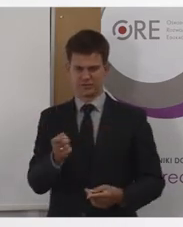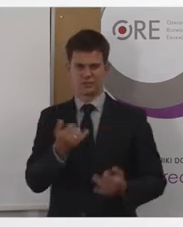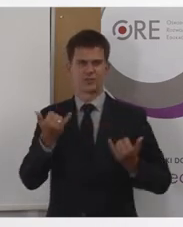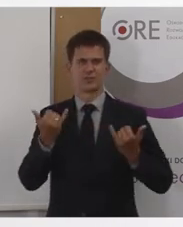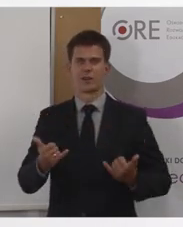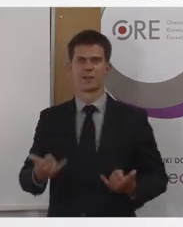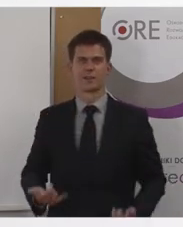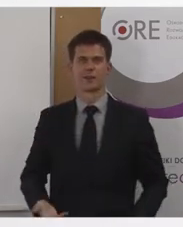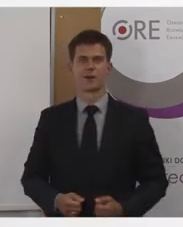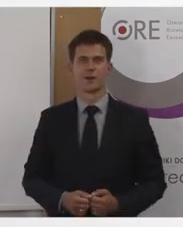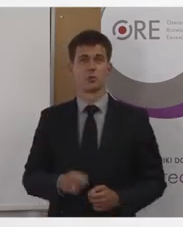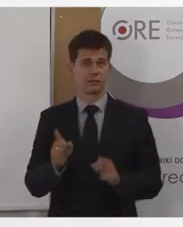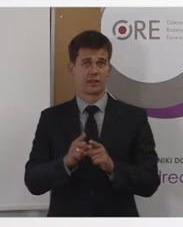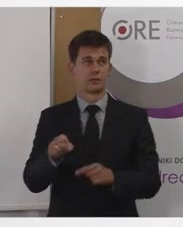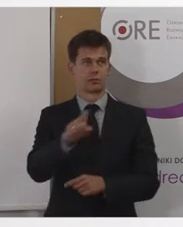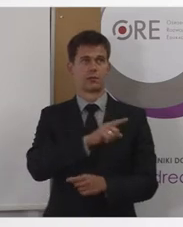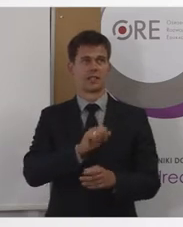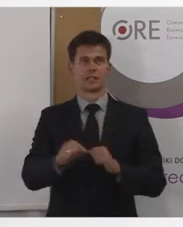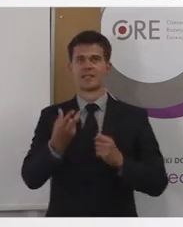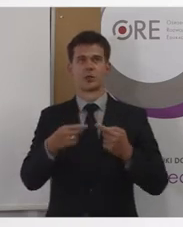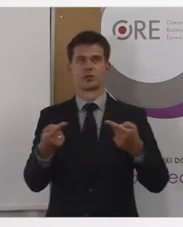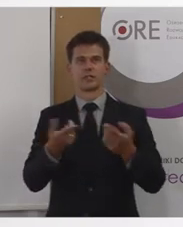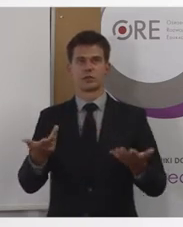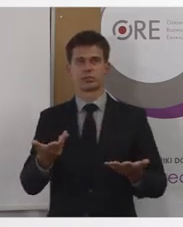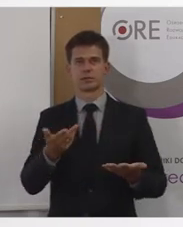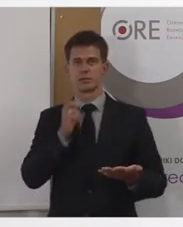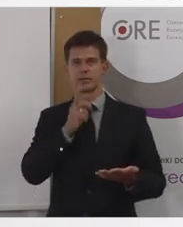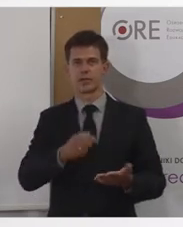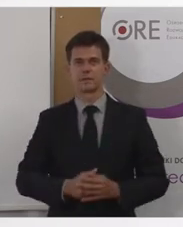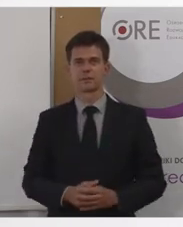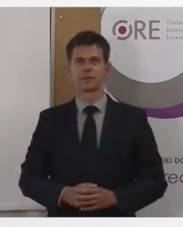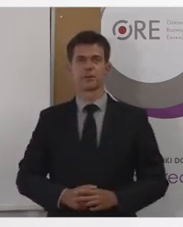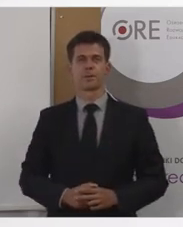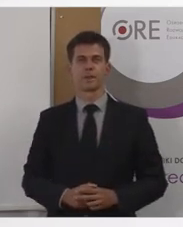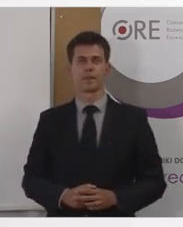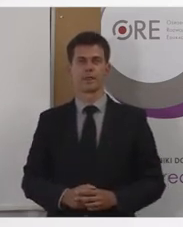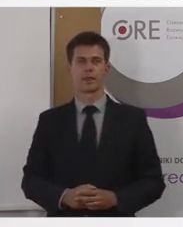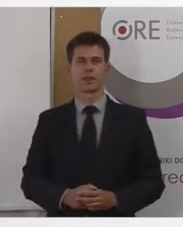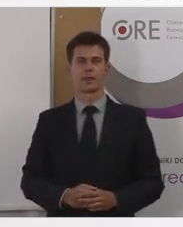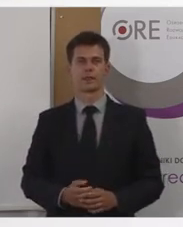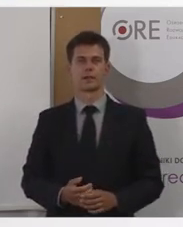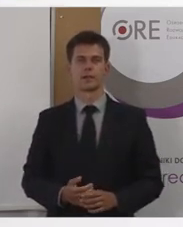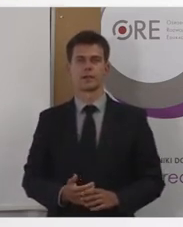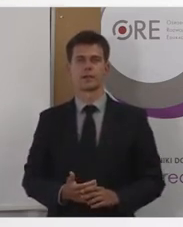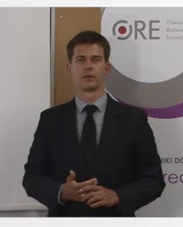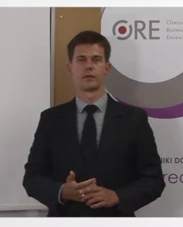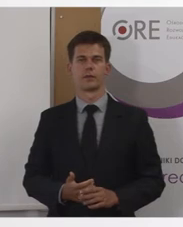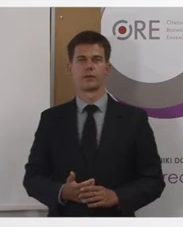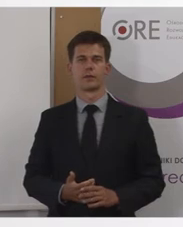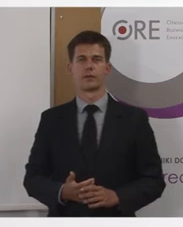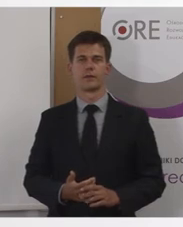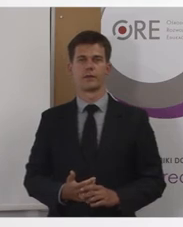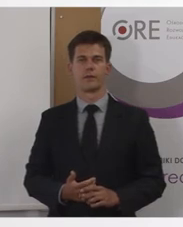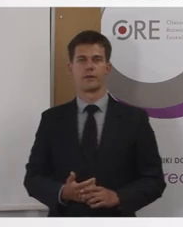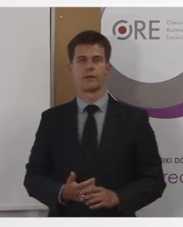będziecie Państwo również mieli możliwości skorzystania z informacji, którą niesie akurat ten wykres